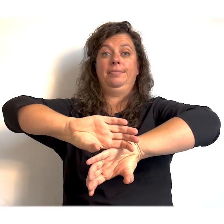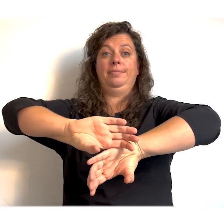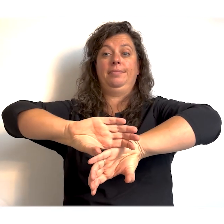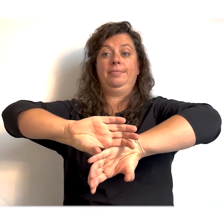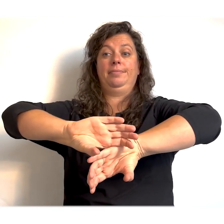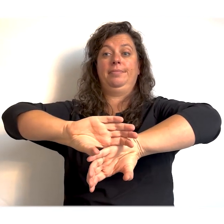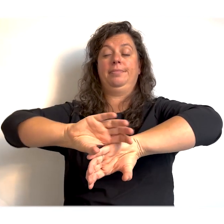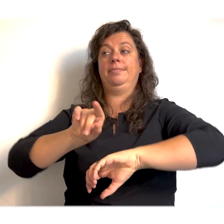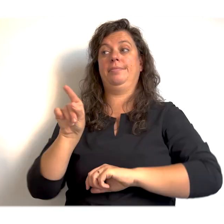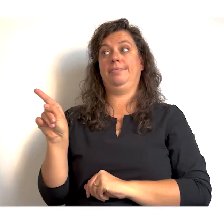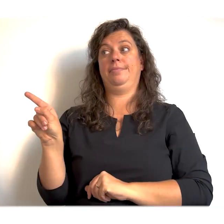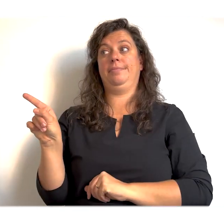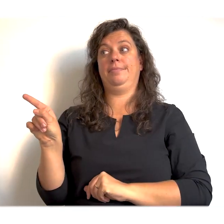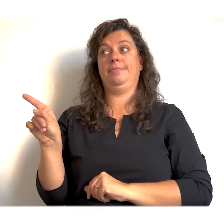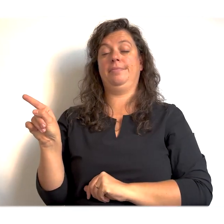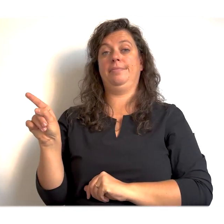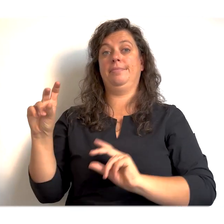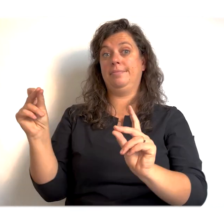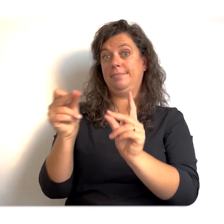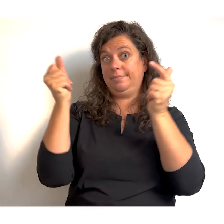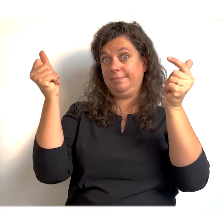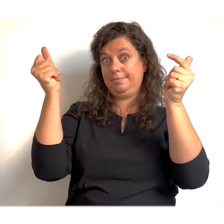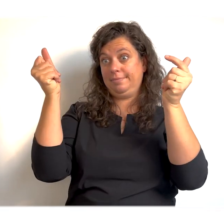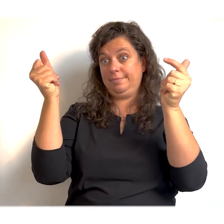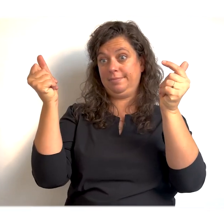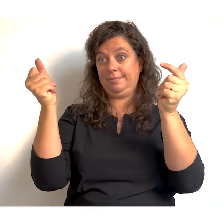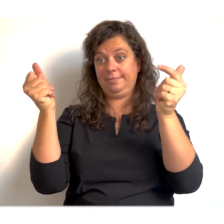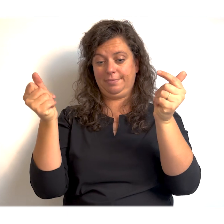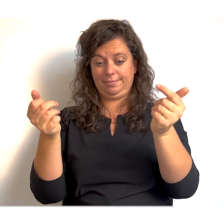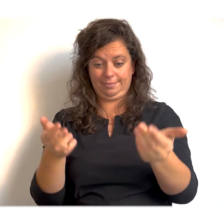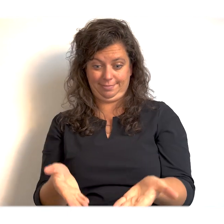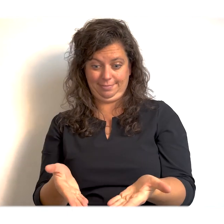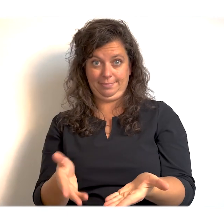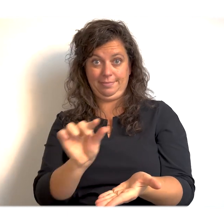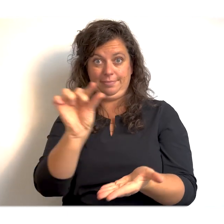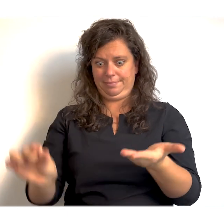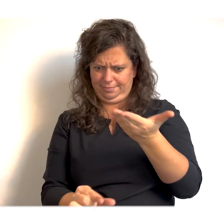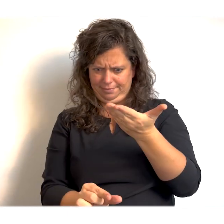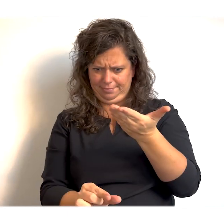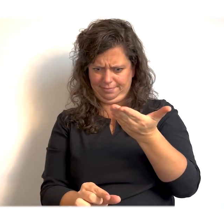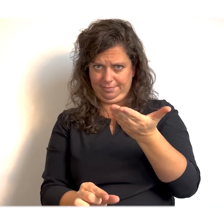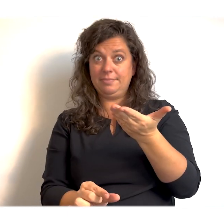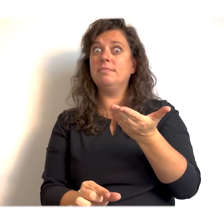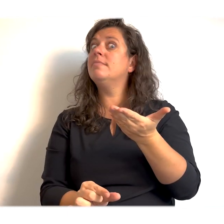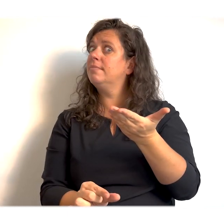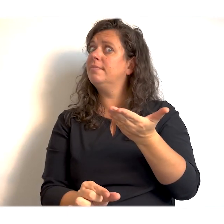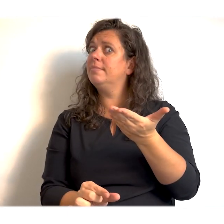Let op, ik hoef alleen maar in mijn vingers te knippen en ligt die beneden. Laat het even op de heer doen.